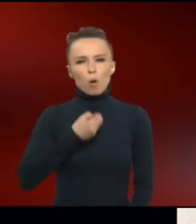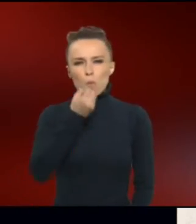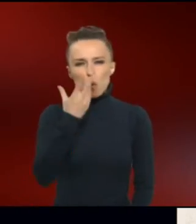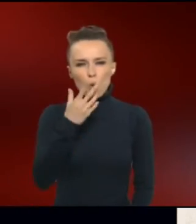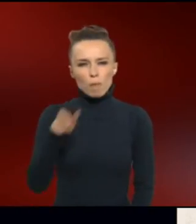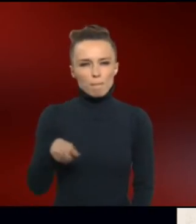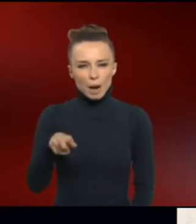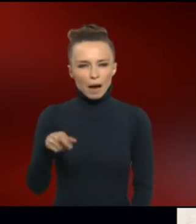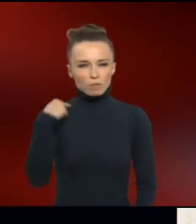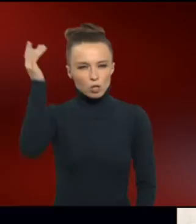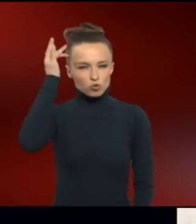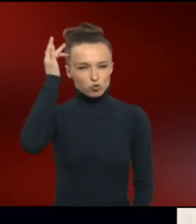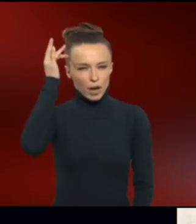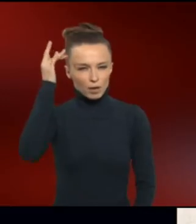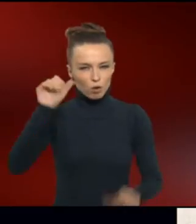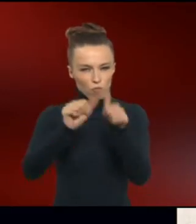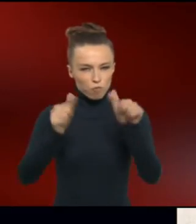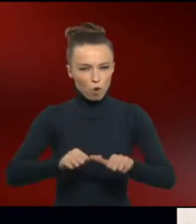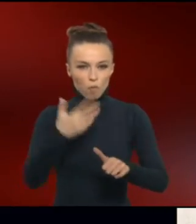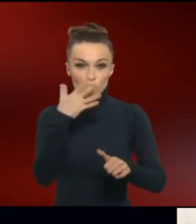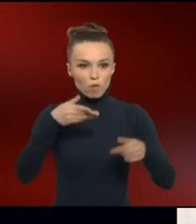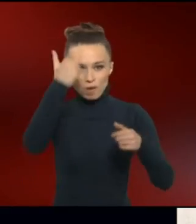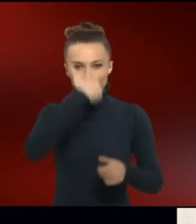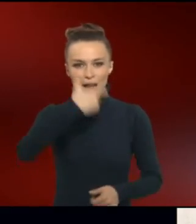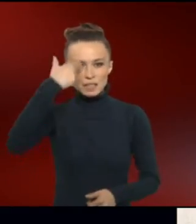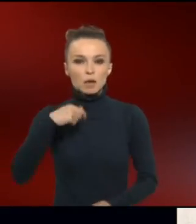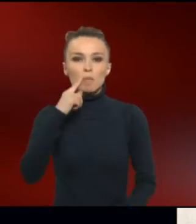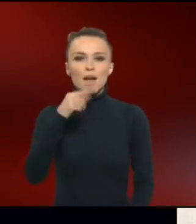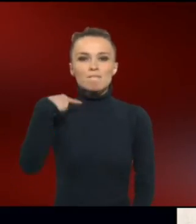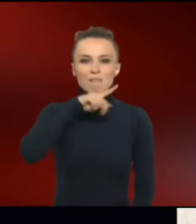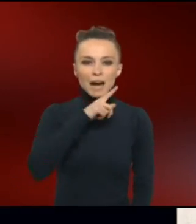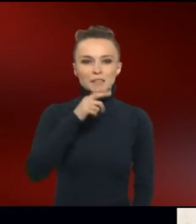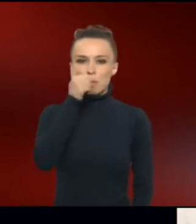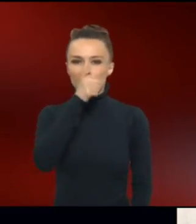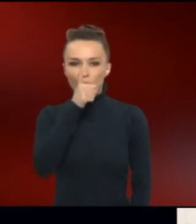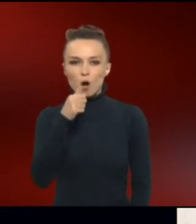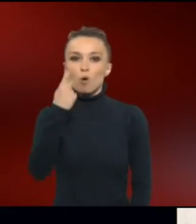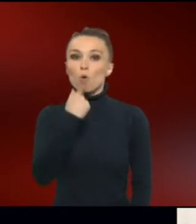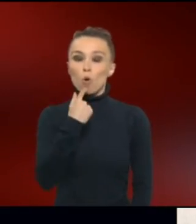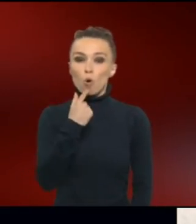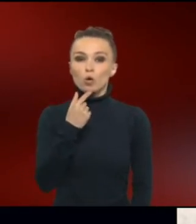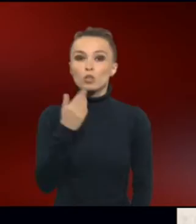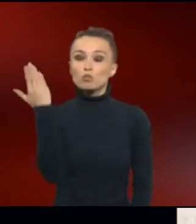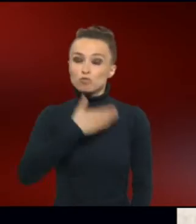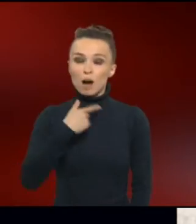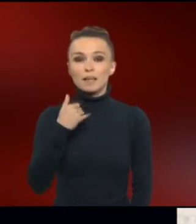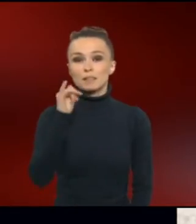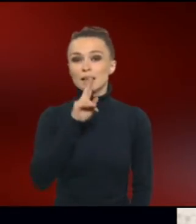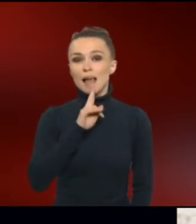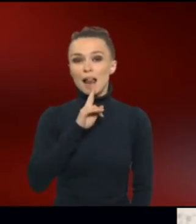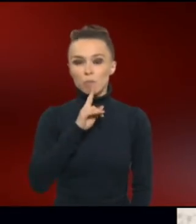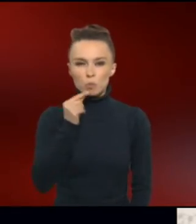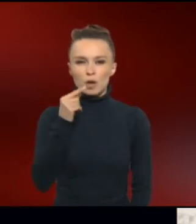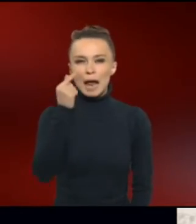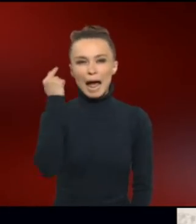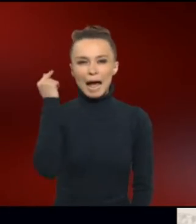ihrer Schädelform in fünf Rassen. Die weißen, braunen und roten, schwarzen und gelben Menschen. Die asiatischen,